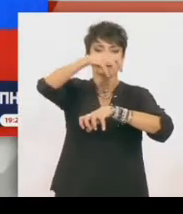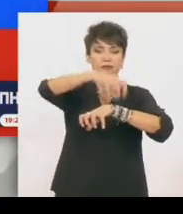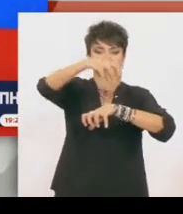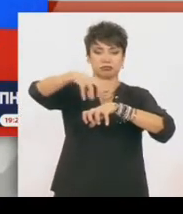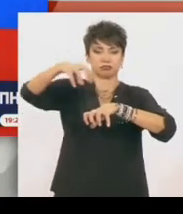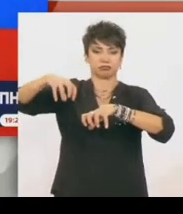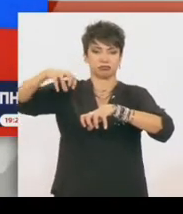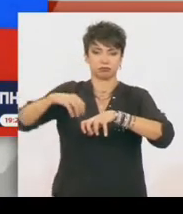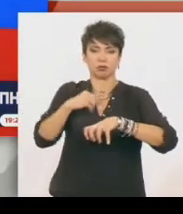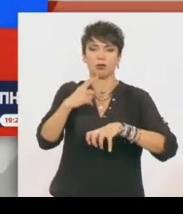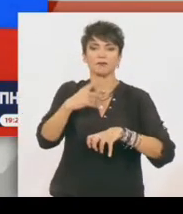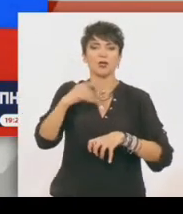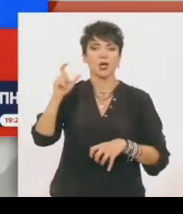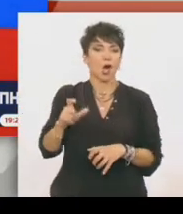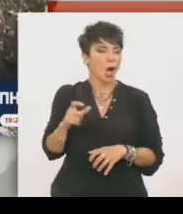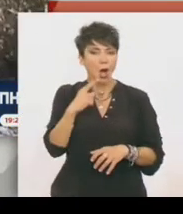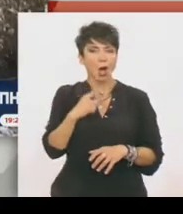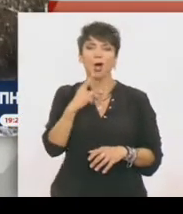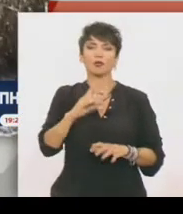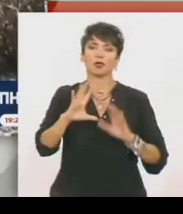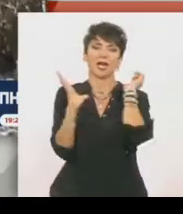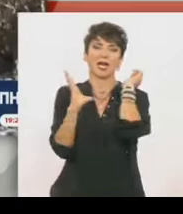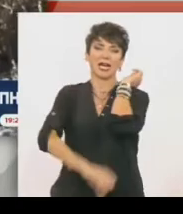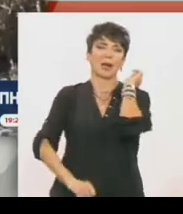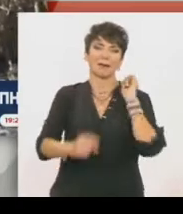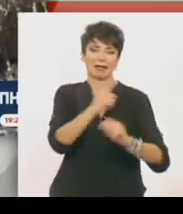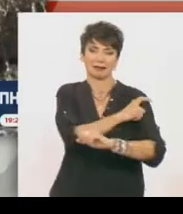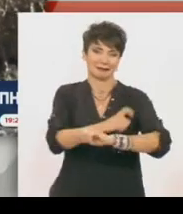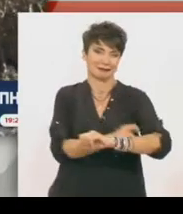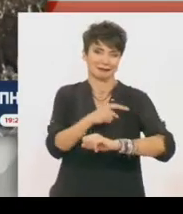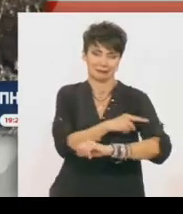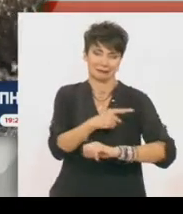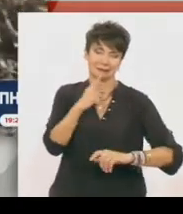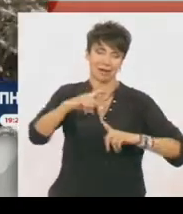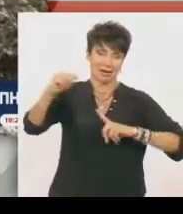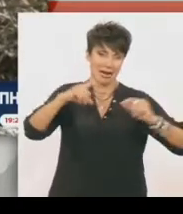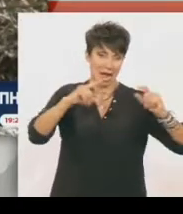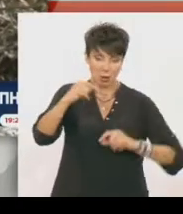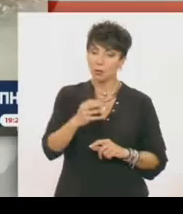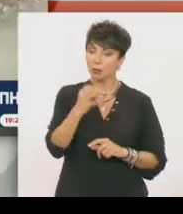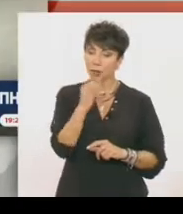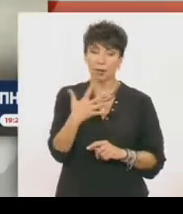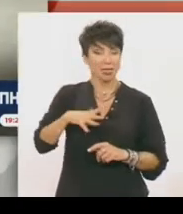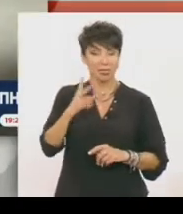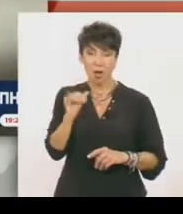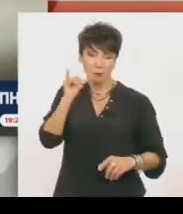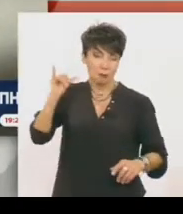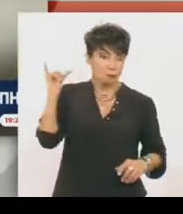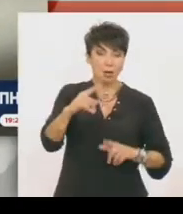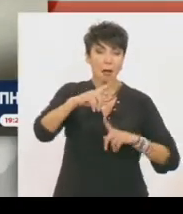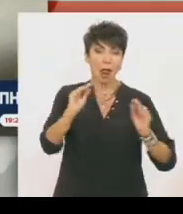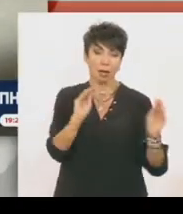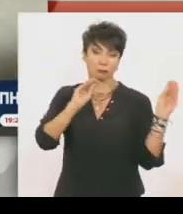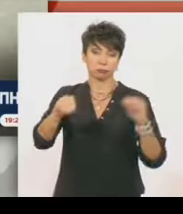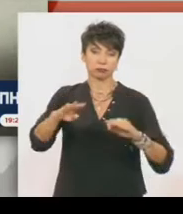Γενικός Γραμματέας του ΝΑΤΟ, μιλώντας στη βρετανική εφημερίδα Telegraph, ότι κάνουμε σχέδια για να φτιάξουμε μια μόνιμη νατοική δύναμη σε